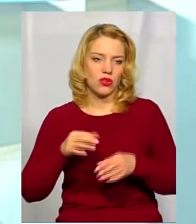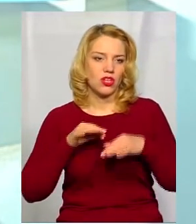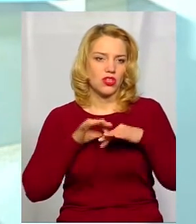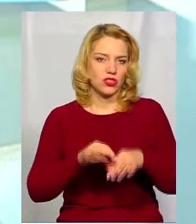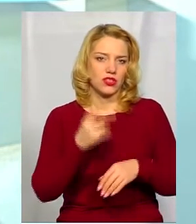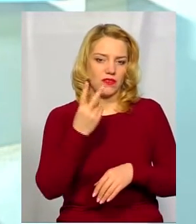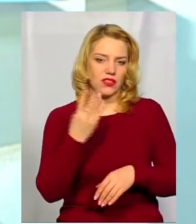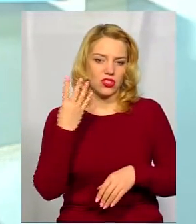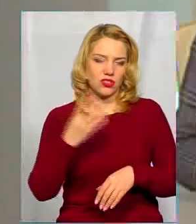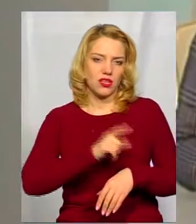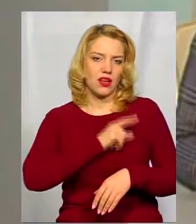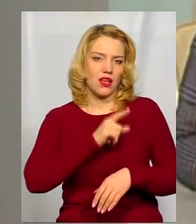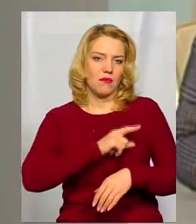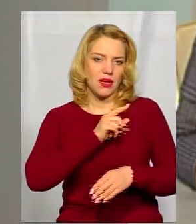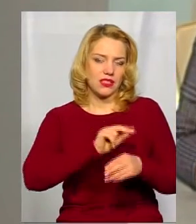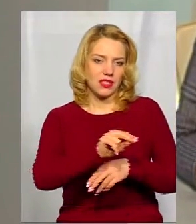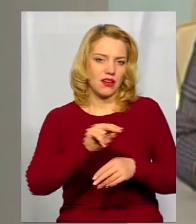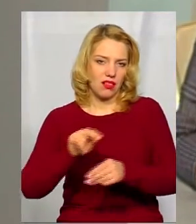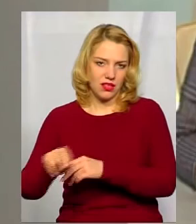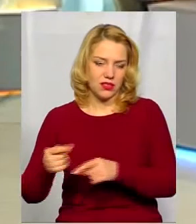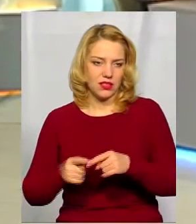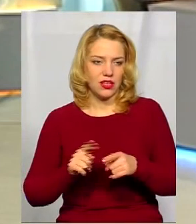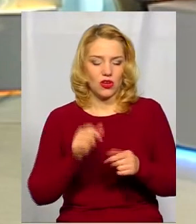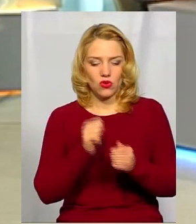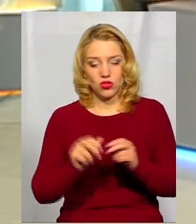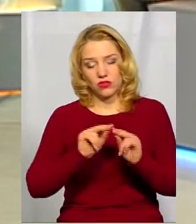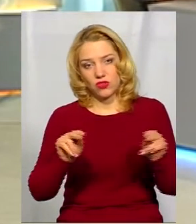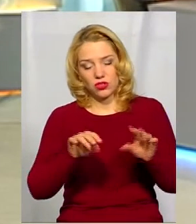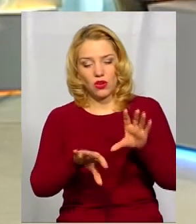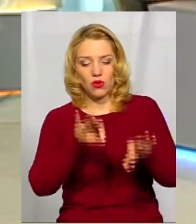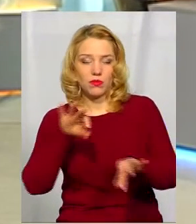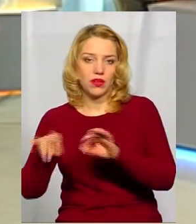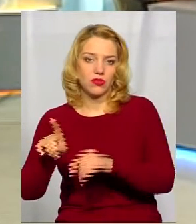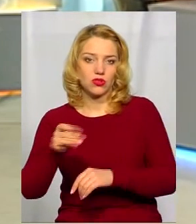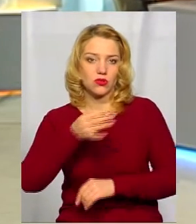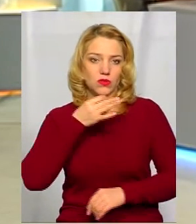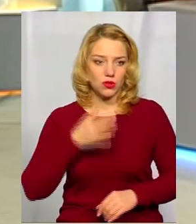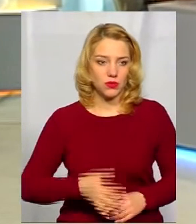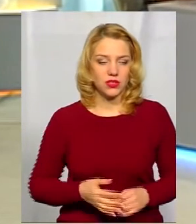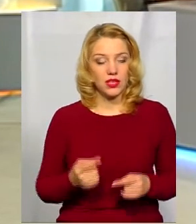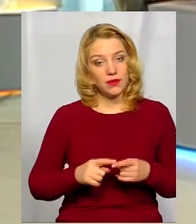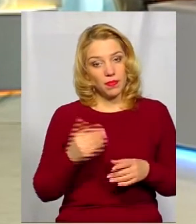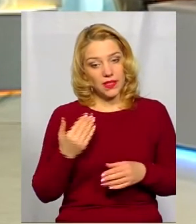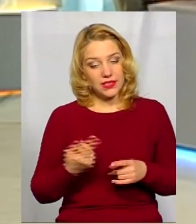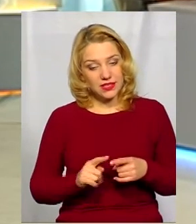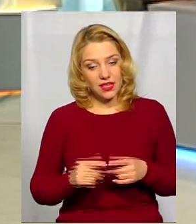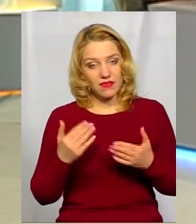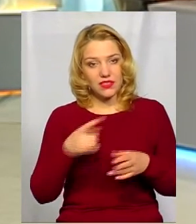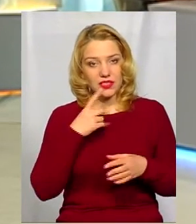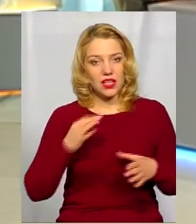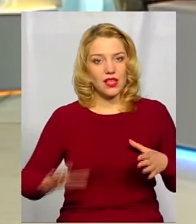майстер-класи. І кожен учасник обирав собі те, що йому цікаво. Ви сказали про